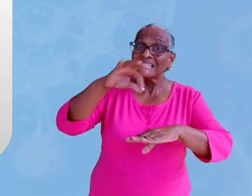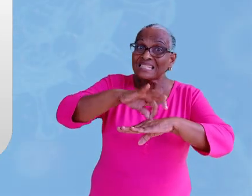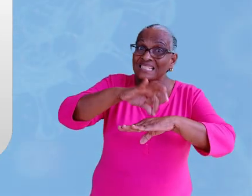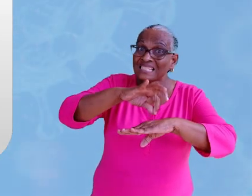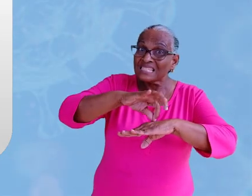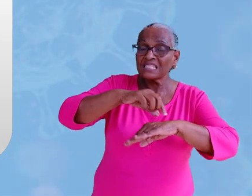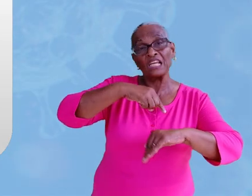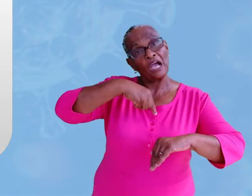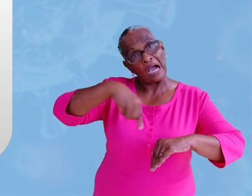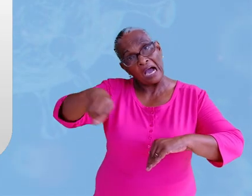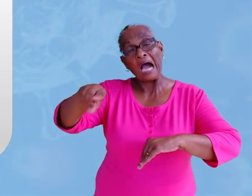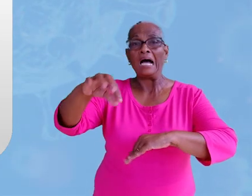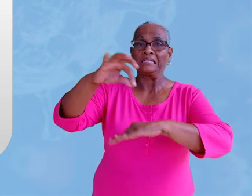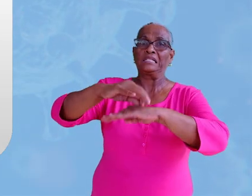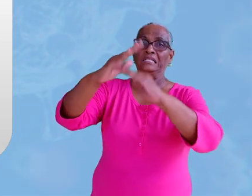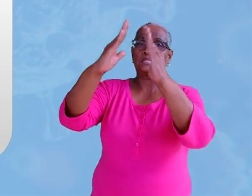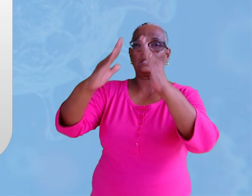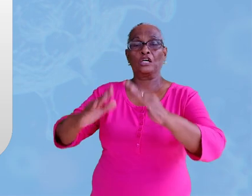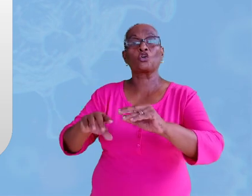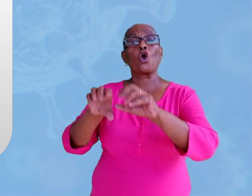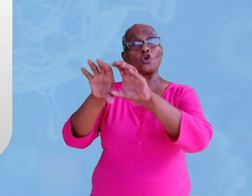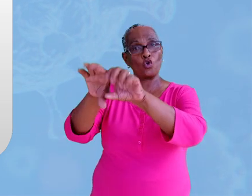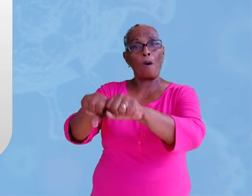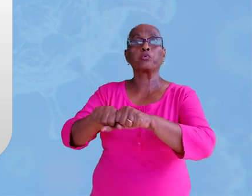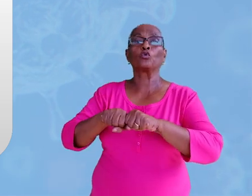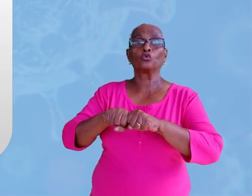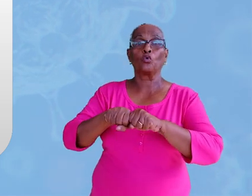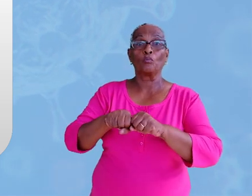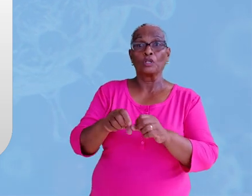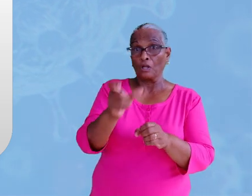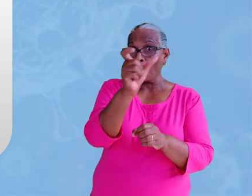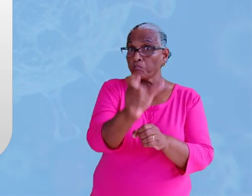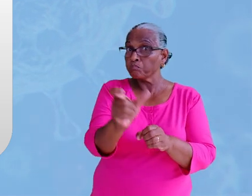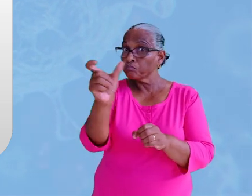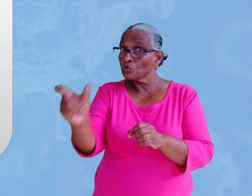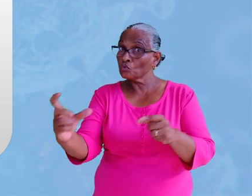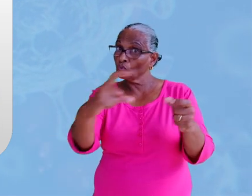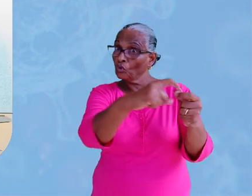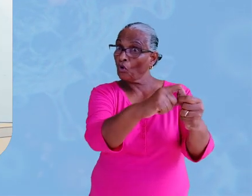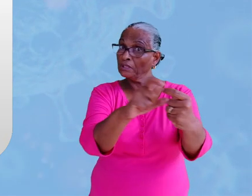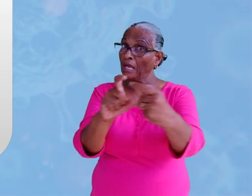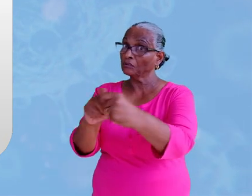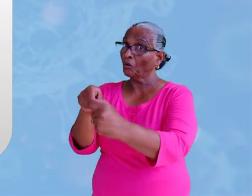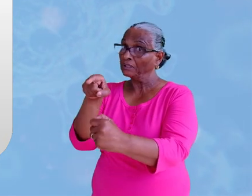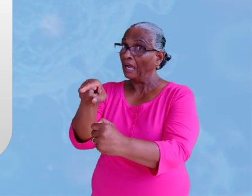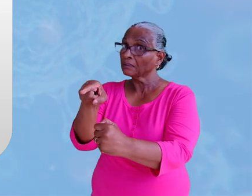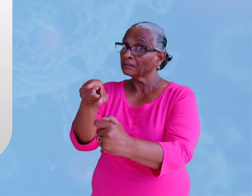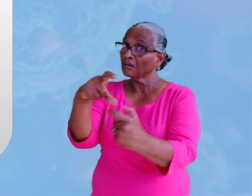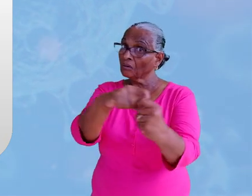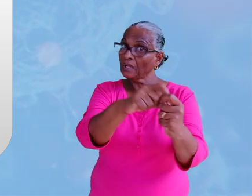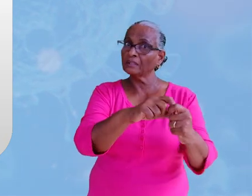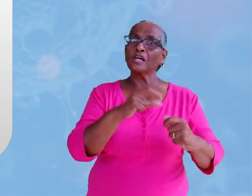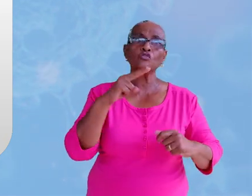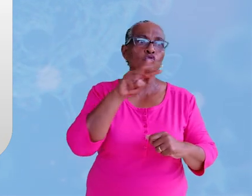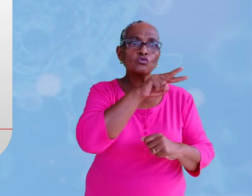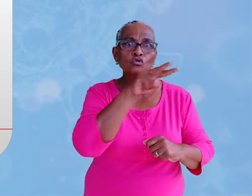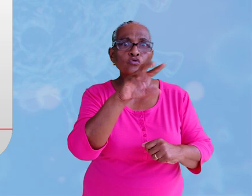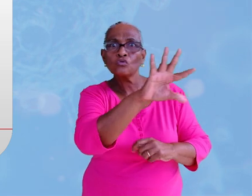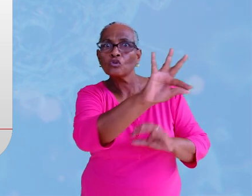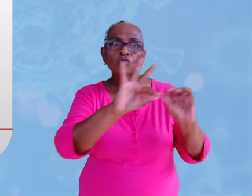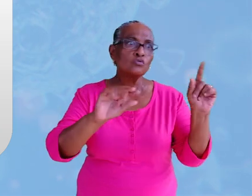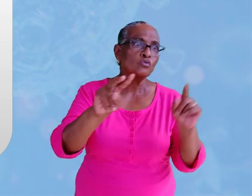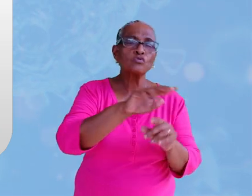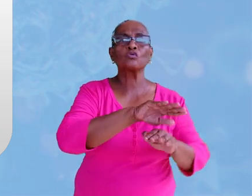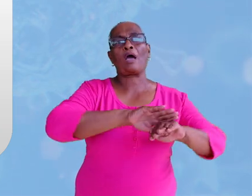zieken werd in het ziekenhuis opgenomen en mensen met wie de persoon in contact was gekomen werden opgespoord en